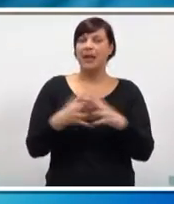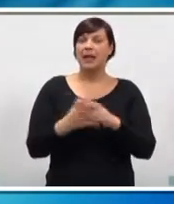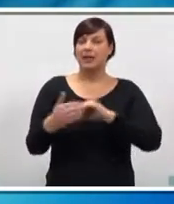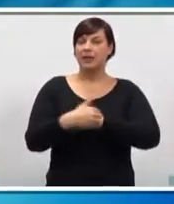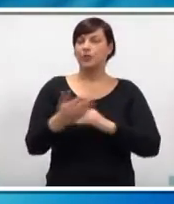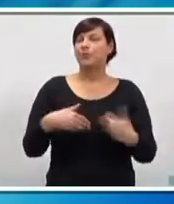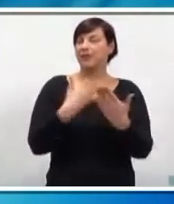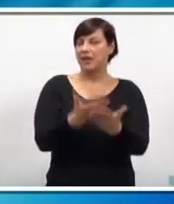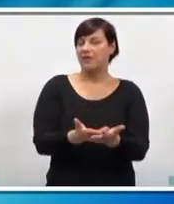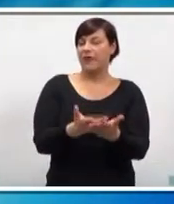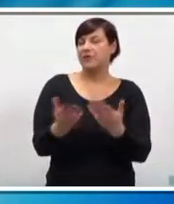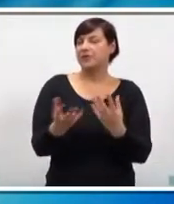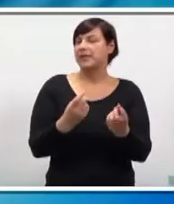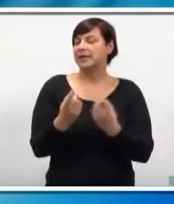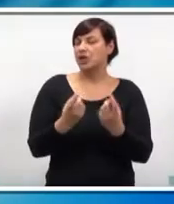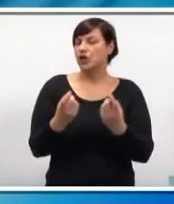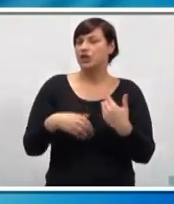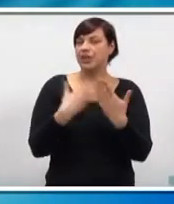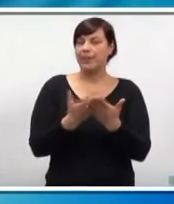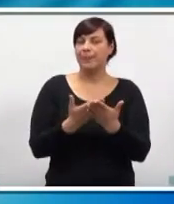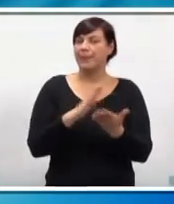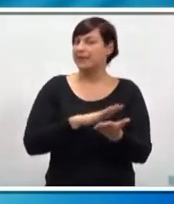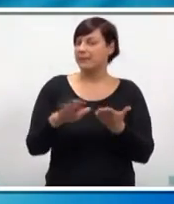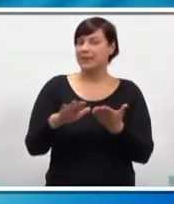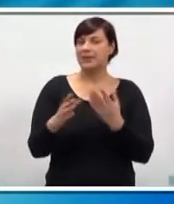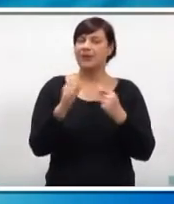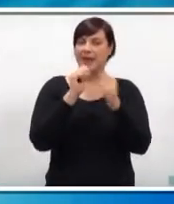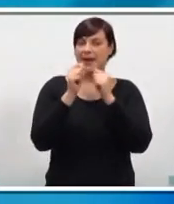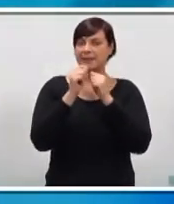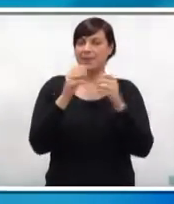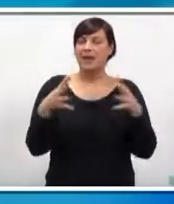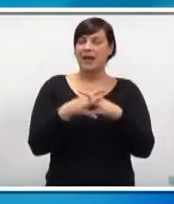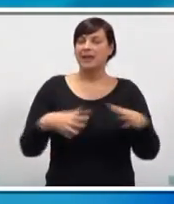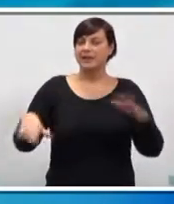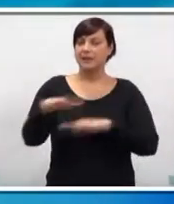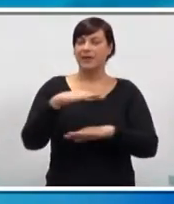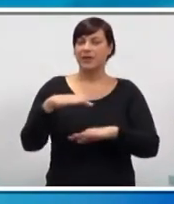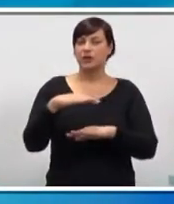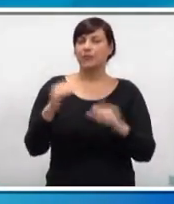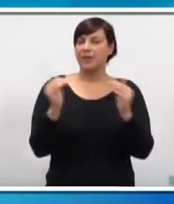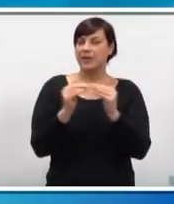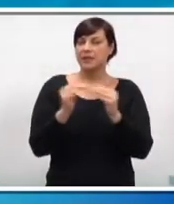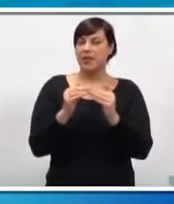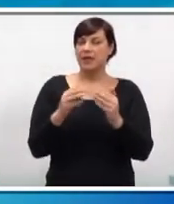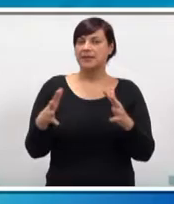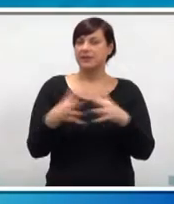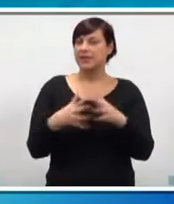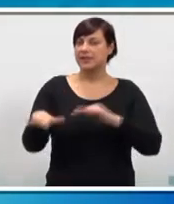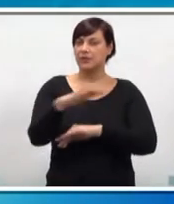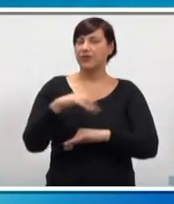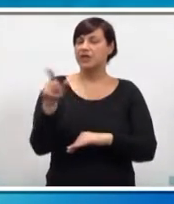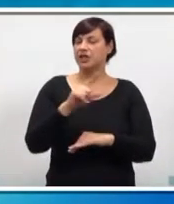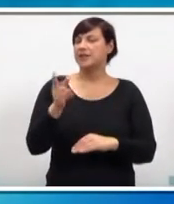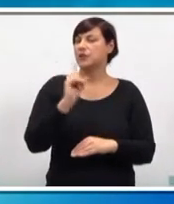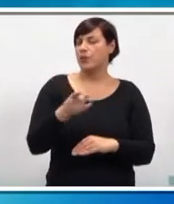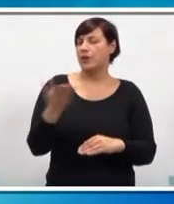Grad Dubrovnik ovlastio razvoj golf za ishođenje potrebnih dozvola i to bez prethodne rasprave na gradskom vijeću. Suglasnost gradskog vijeća nisu morali